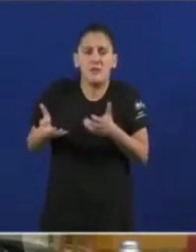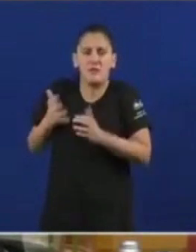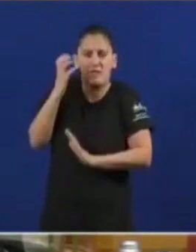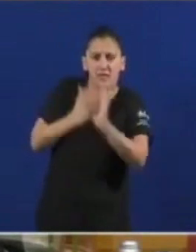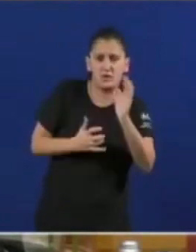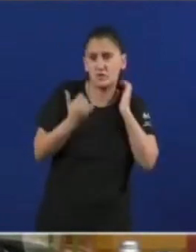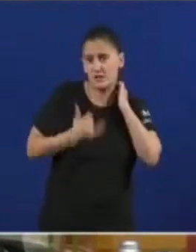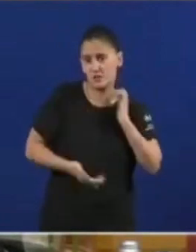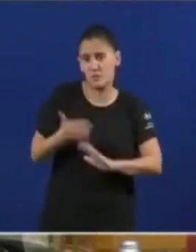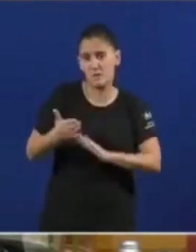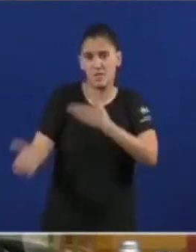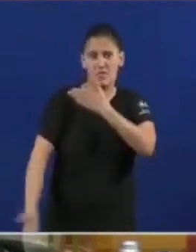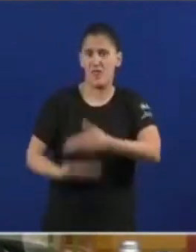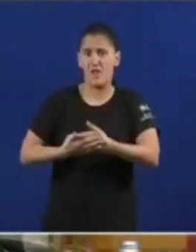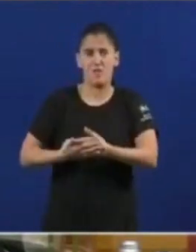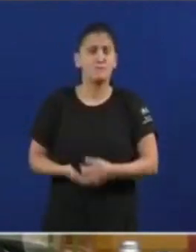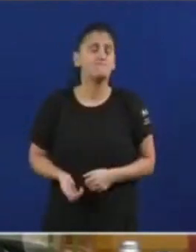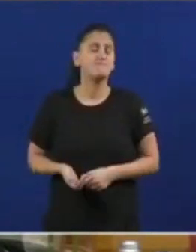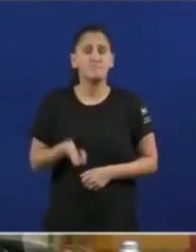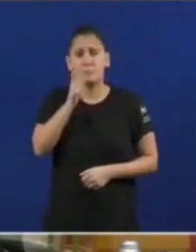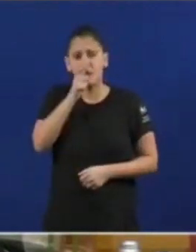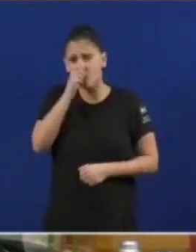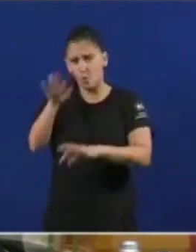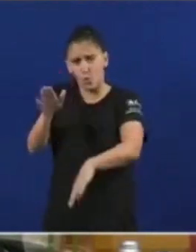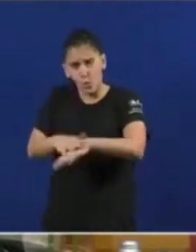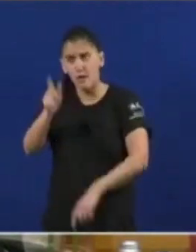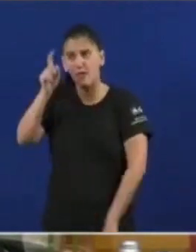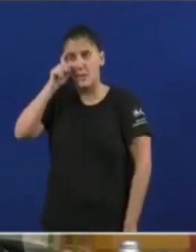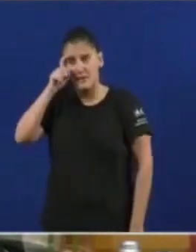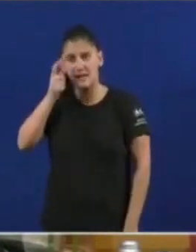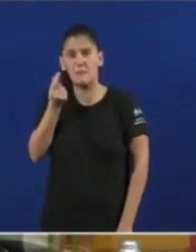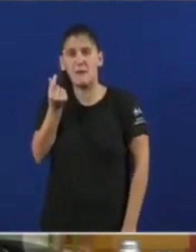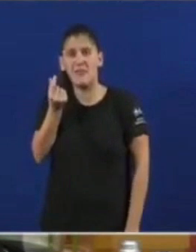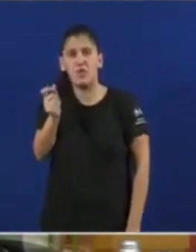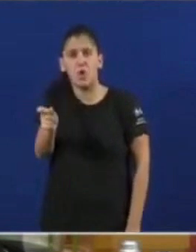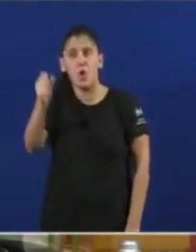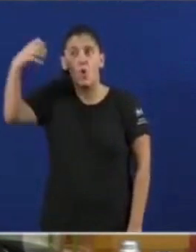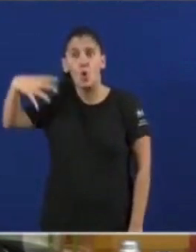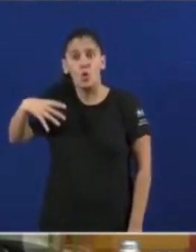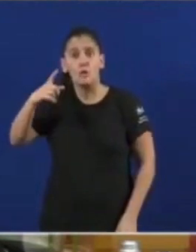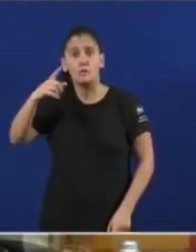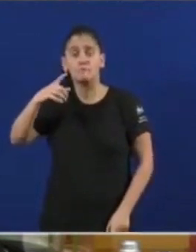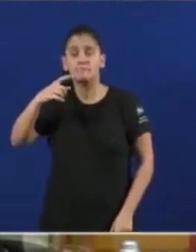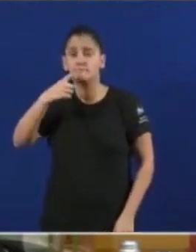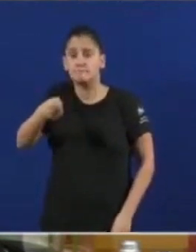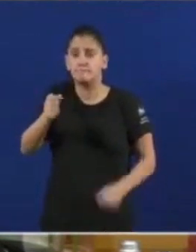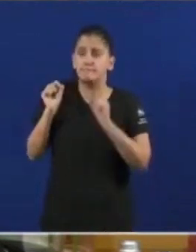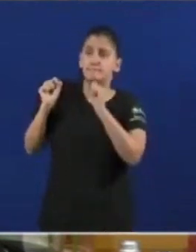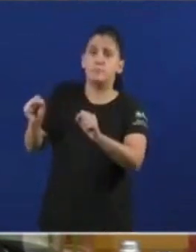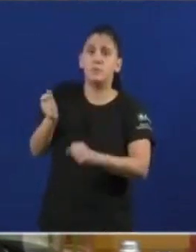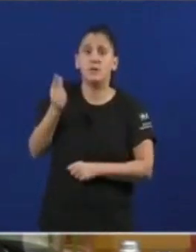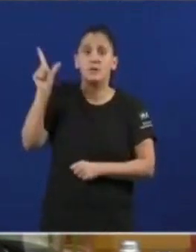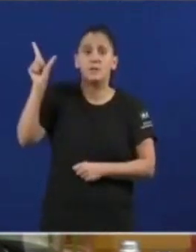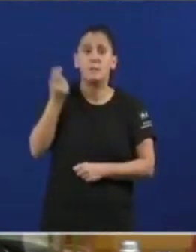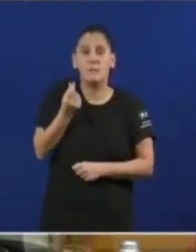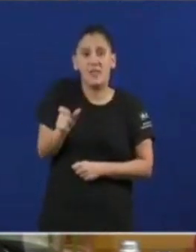o peche. Feijó culpa a Zapatero do prezo da luz e reseita por insolidaria a tarifa eléctrica galega que